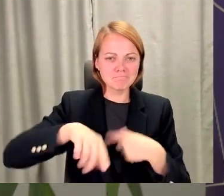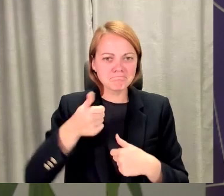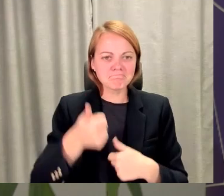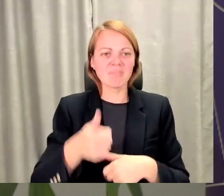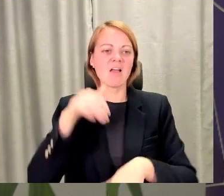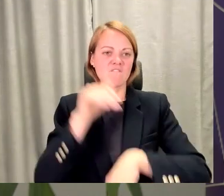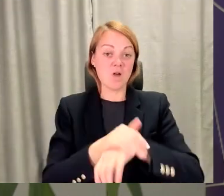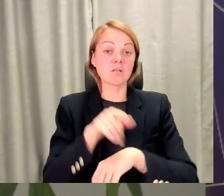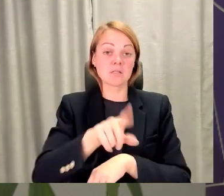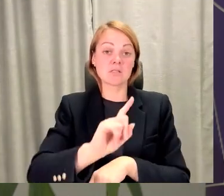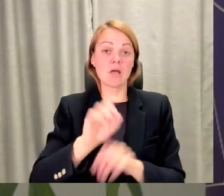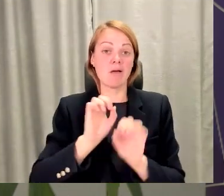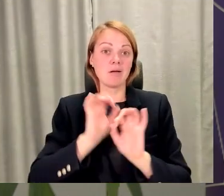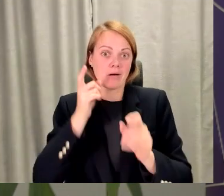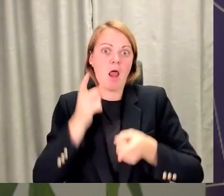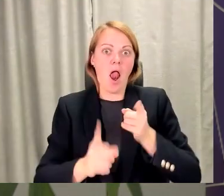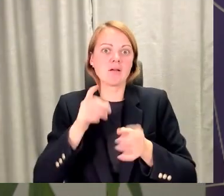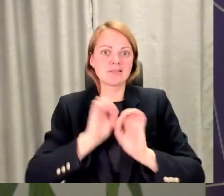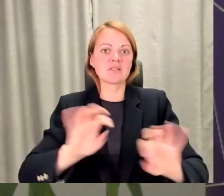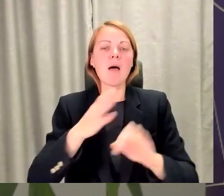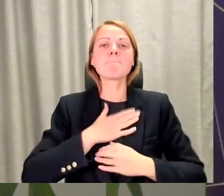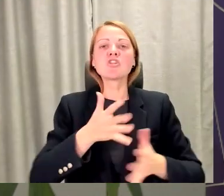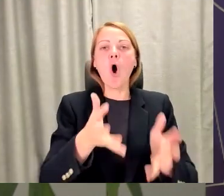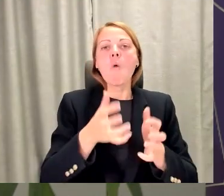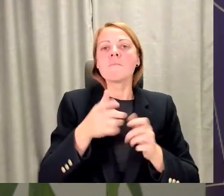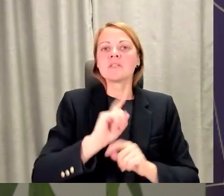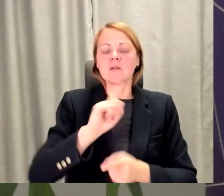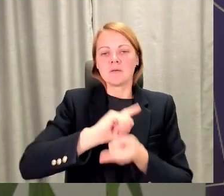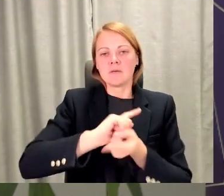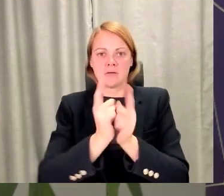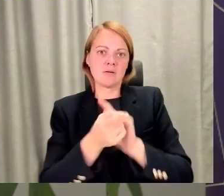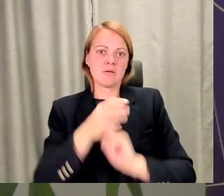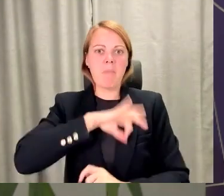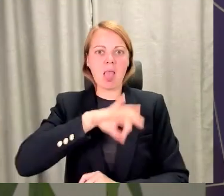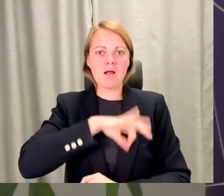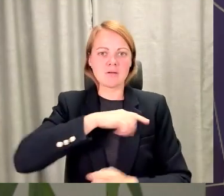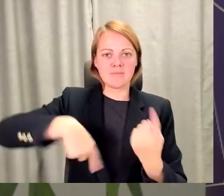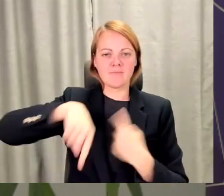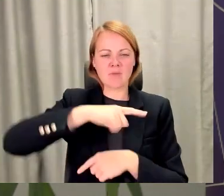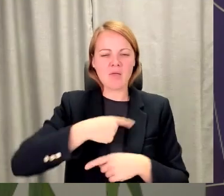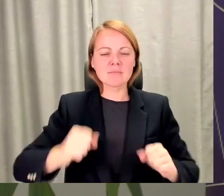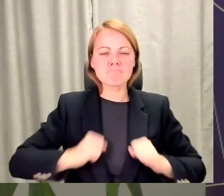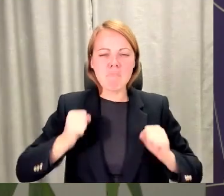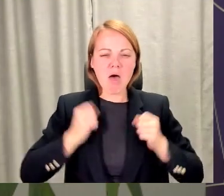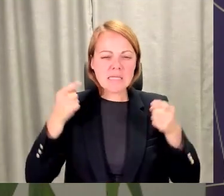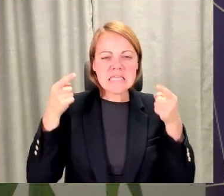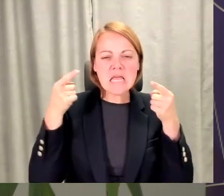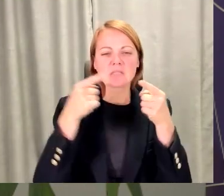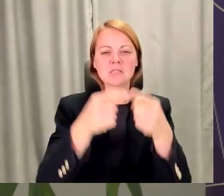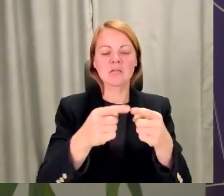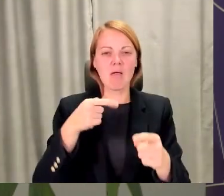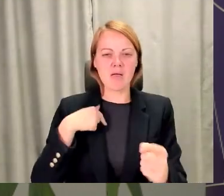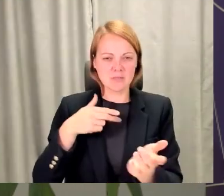mans hobijs arī var būt mans peļņu savots, tad, ja es zinu, kad es mērķiecīgi tajā iekšā, kad es šo pavāru savu